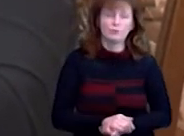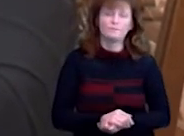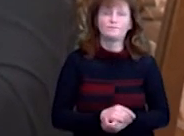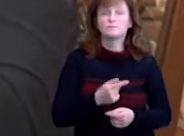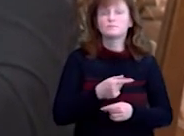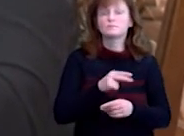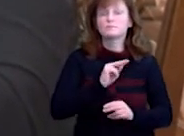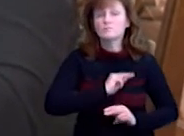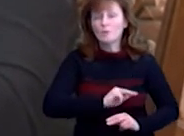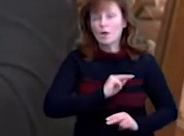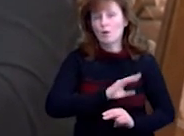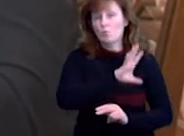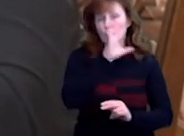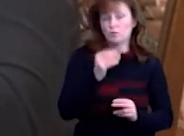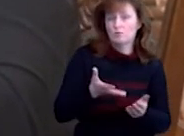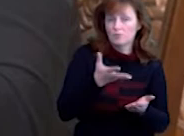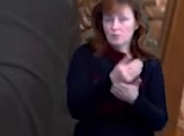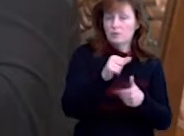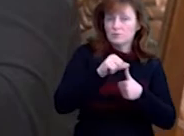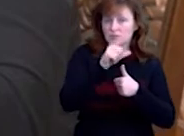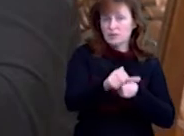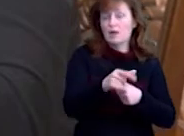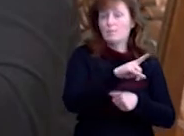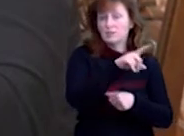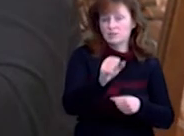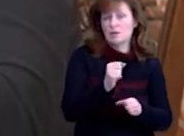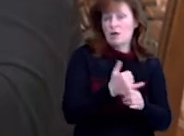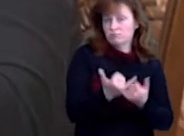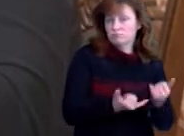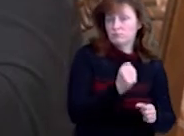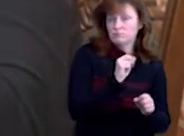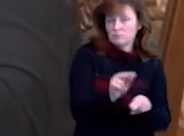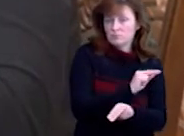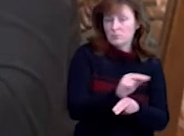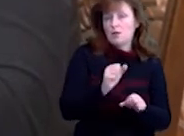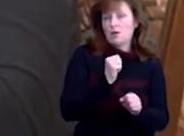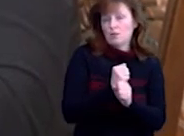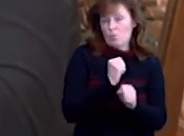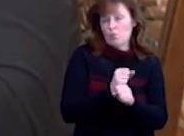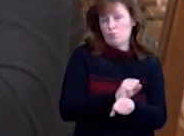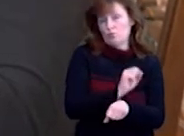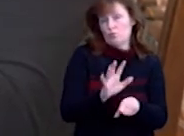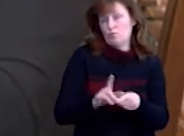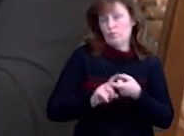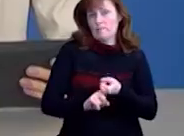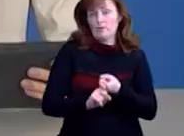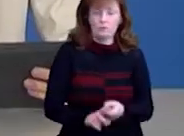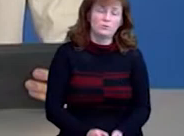медичним персоналом буде оплачена саме за роботу з виявленими пацієнтами, яких встановлен діагноз COVID-19.